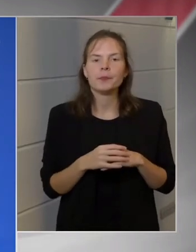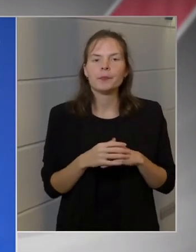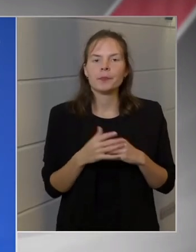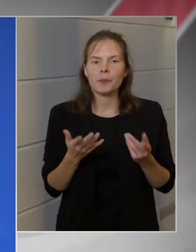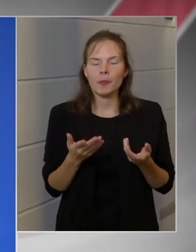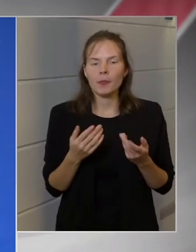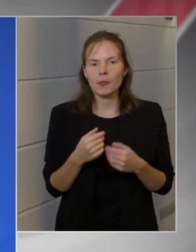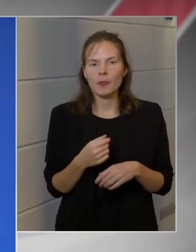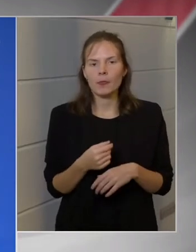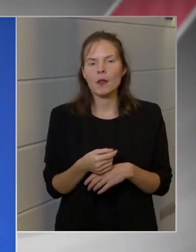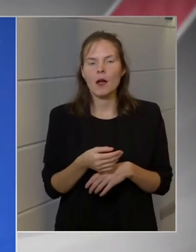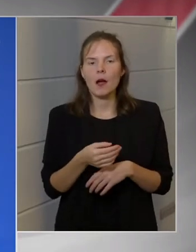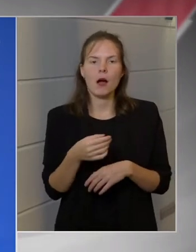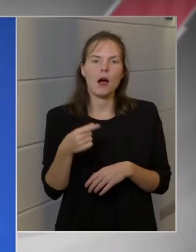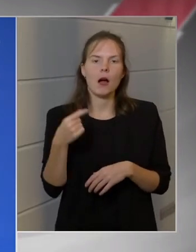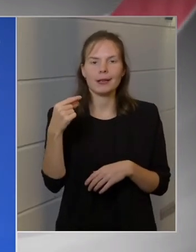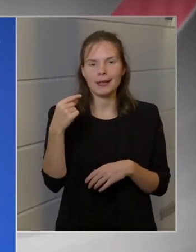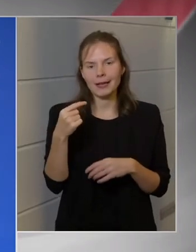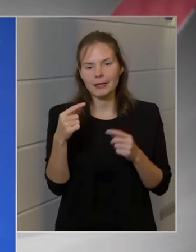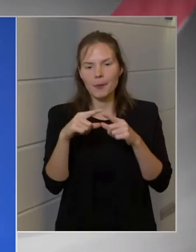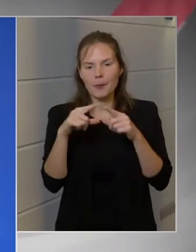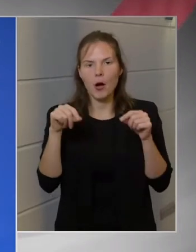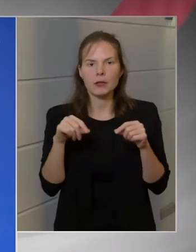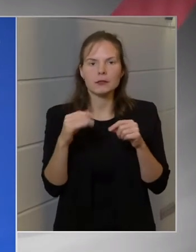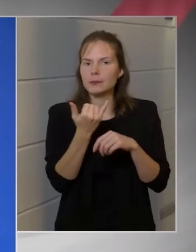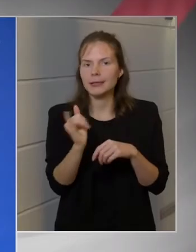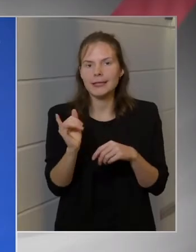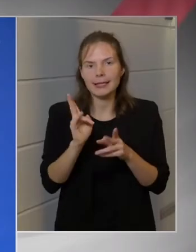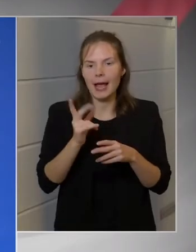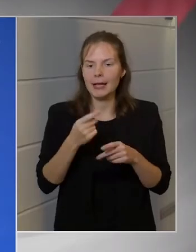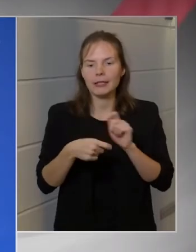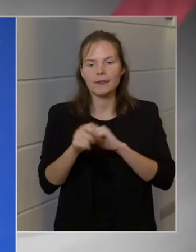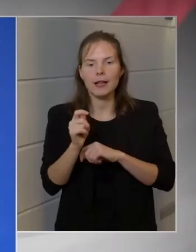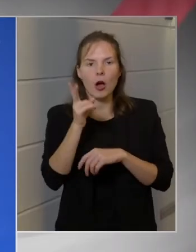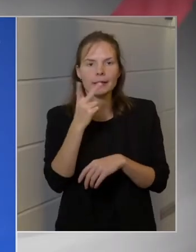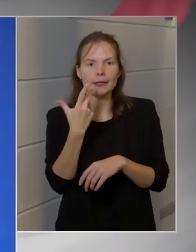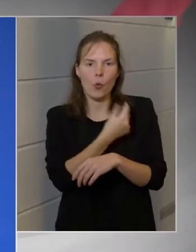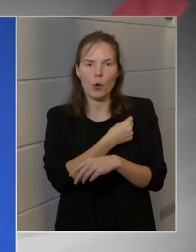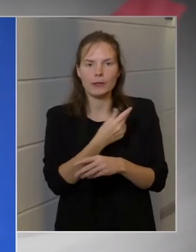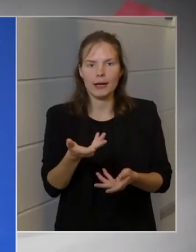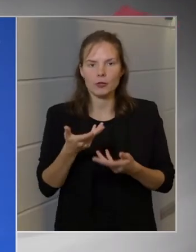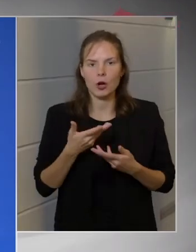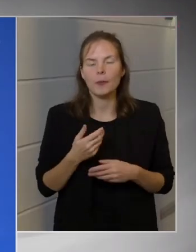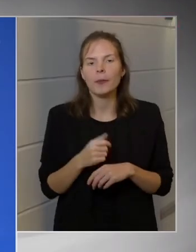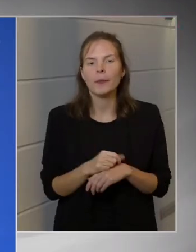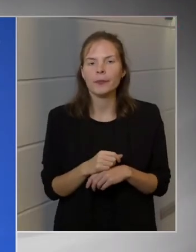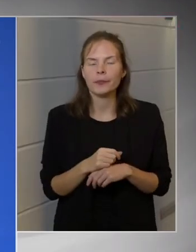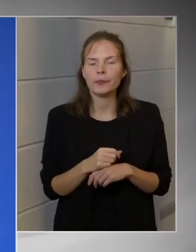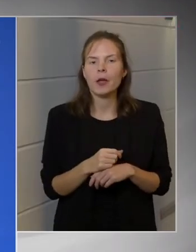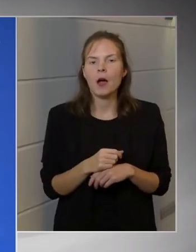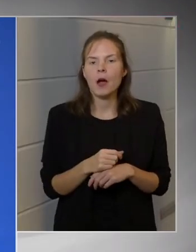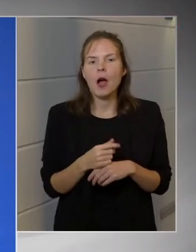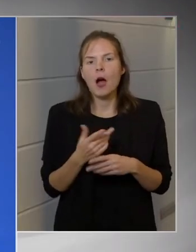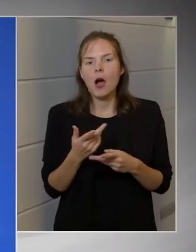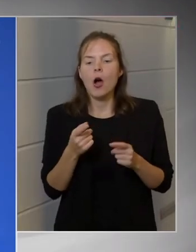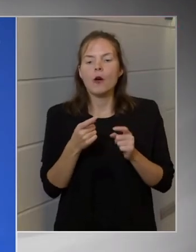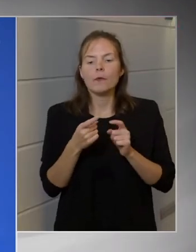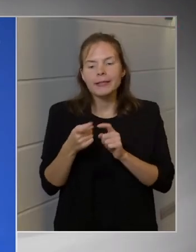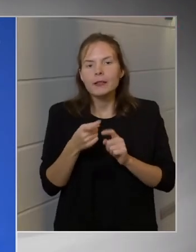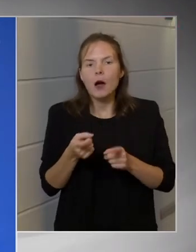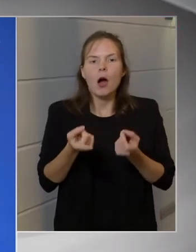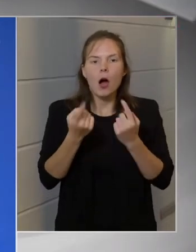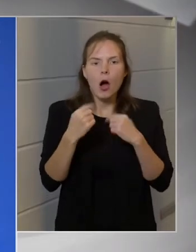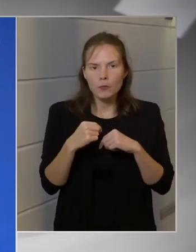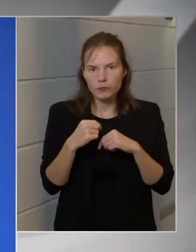a Green Pass-t mindenki kiválthatja, aki oltást kapott. Tehát a viták abból adódnak, hogy most próbálok még pontosabban fogalmazni, hát ha ez a